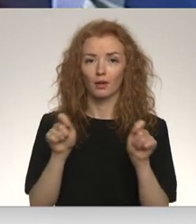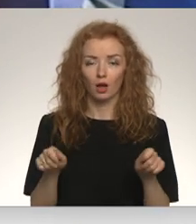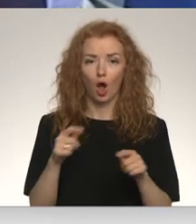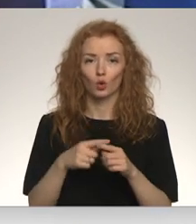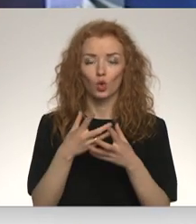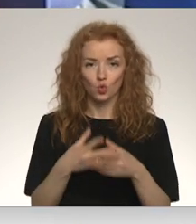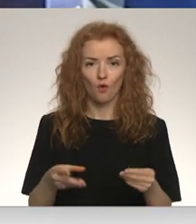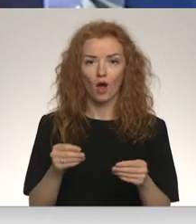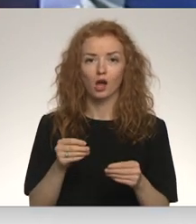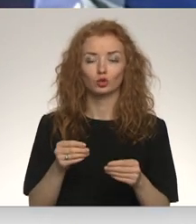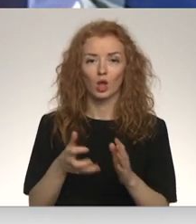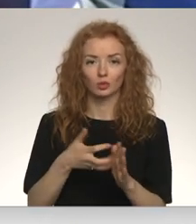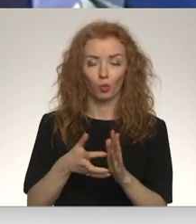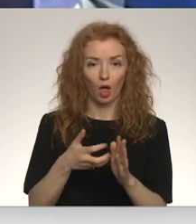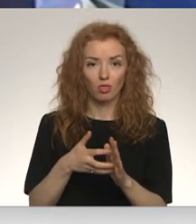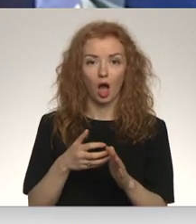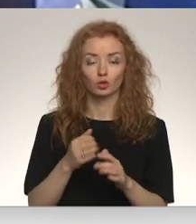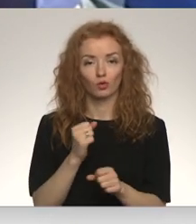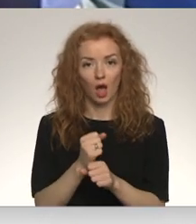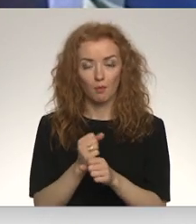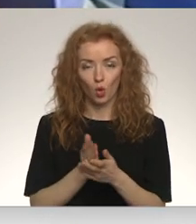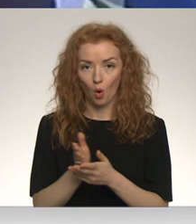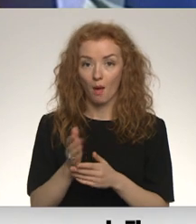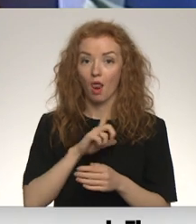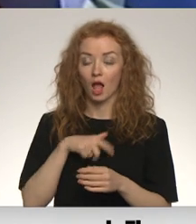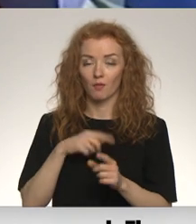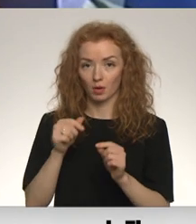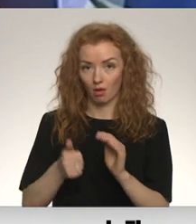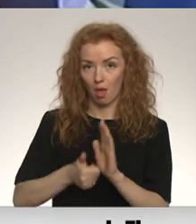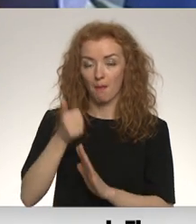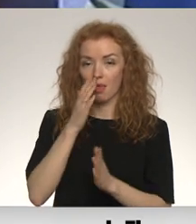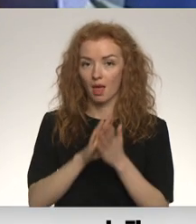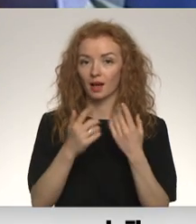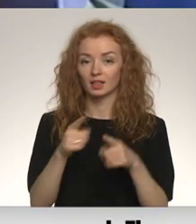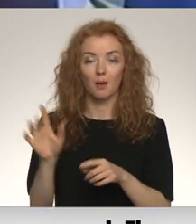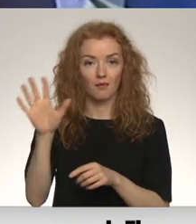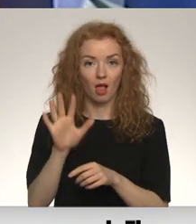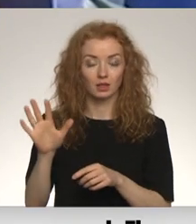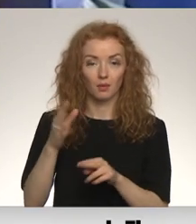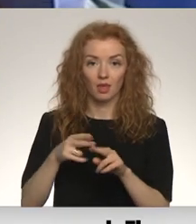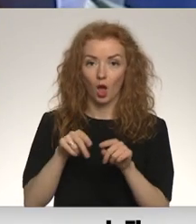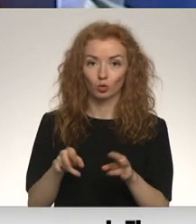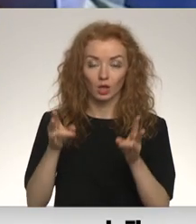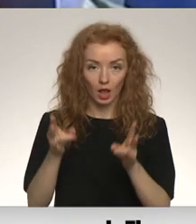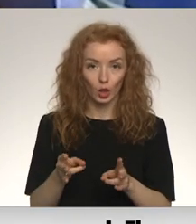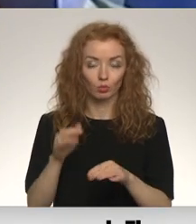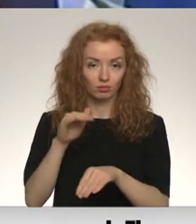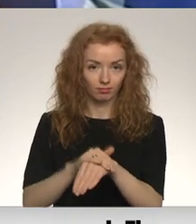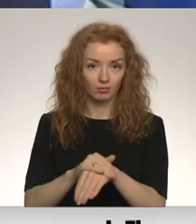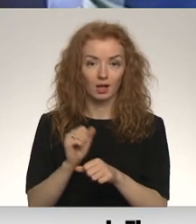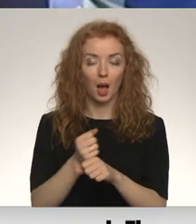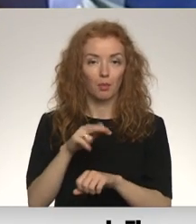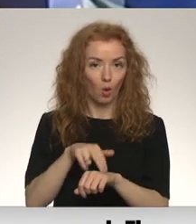eksploatāciju nodarbinātībā. Latvijai veicas daudz labāk šajā jomā nekā citām valstīm. Proti šādus gadījumus identificē gan